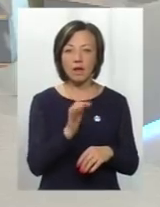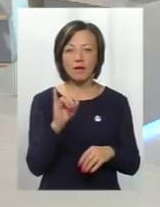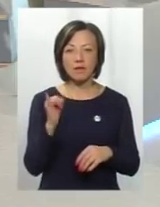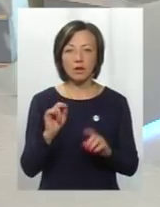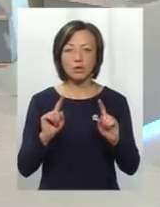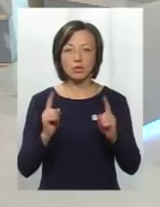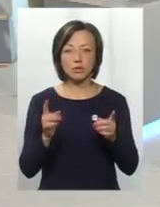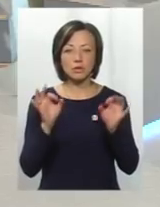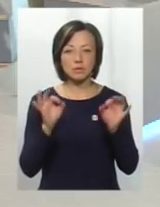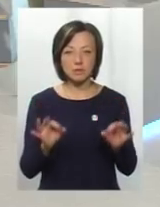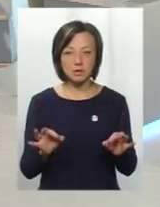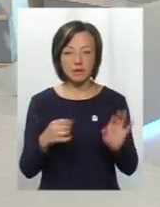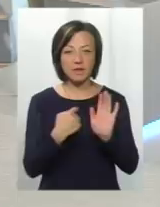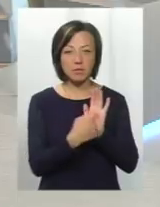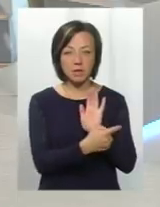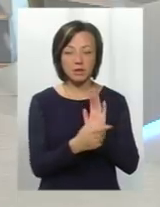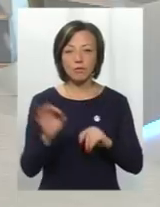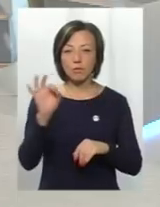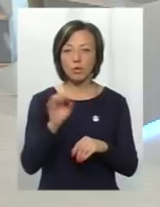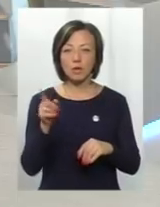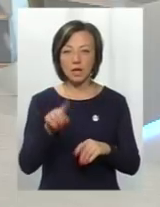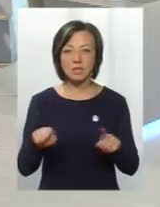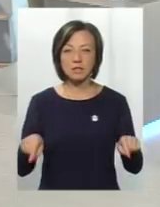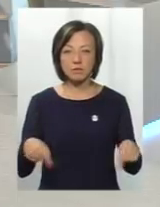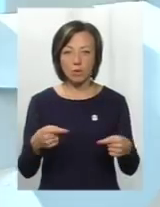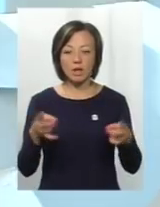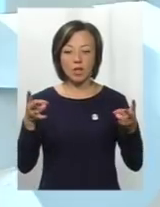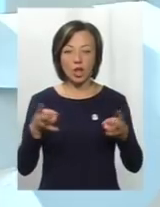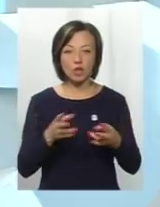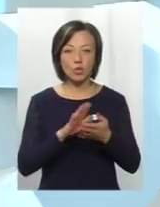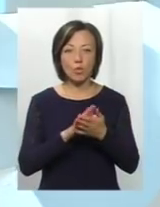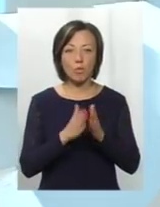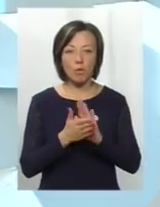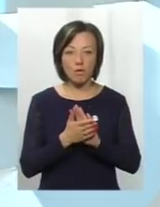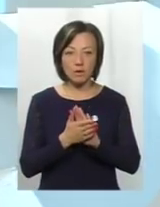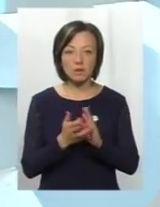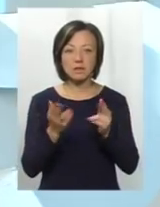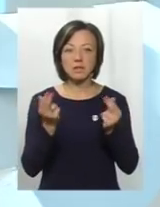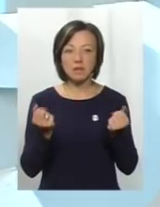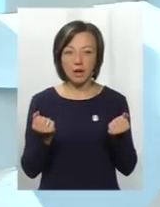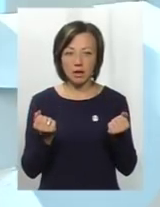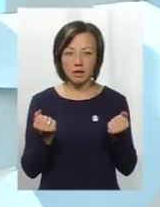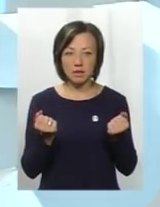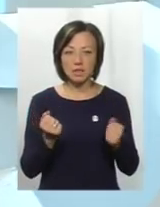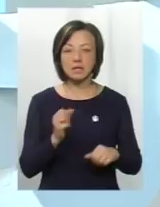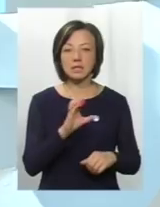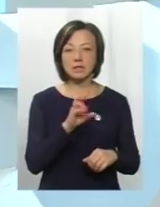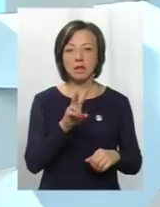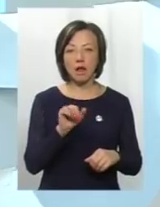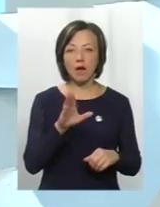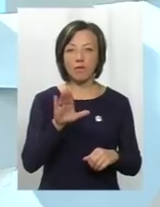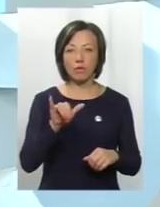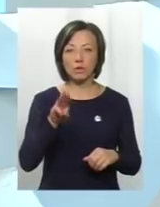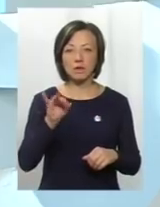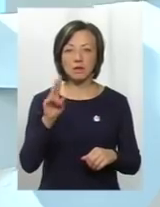дуже слушно відміти про те, що створені належні умови. Так, тому що Славутинка є